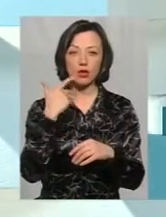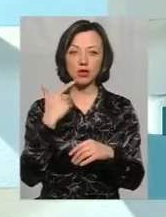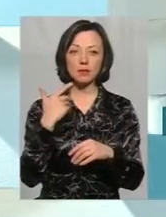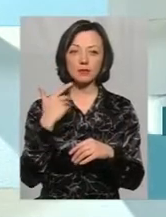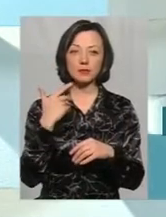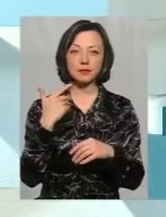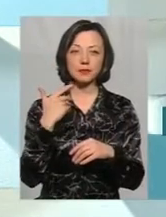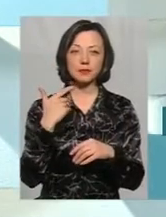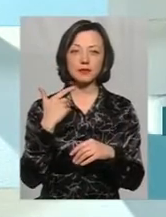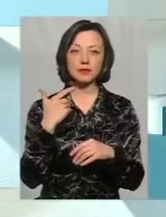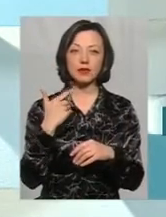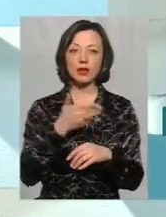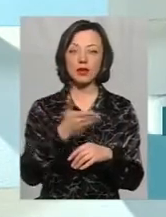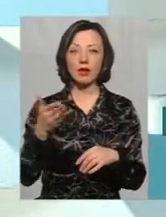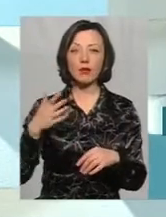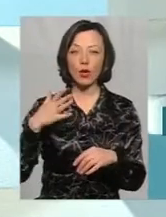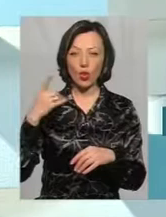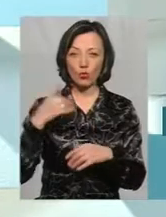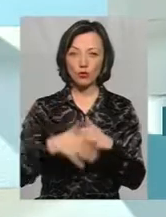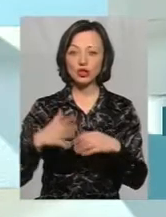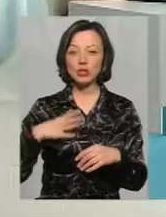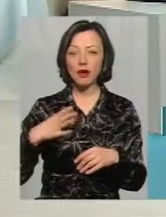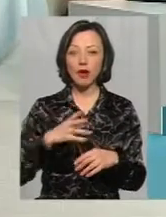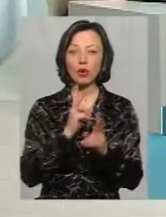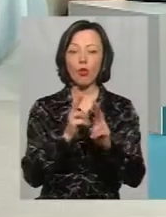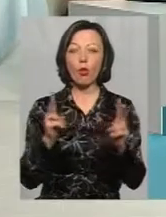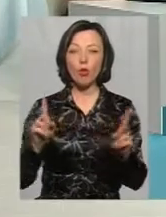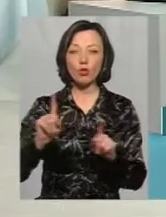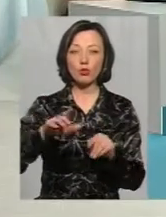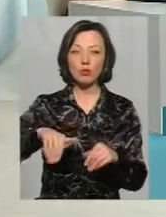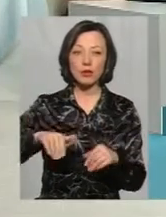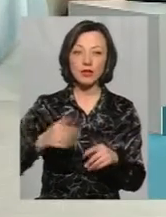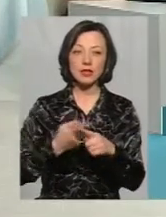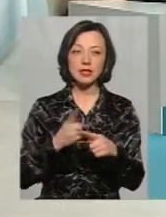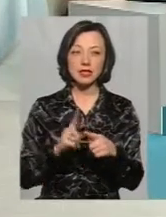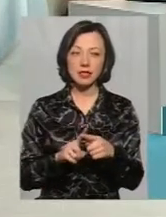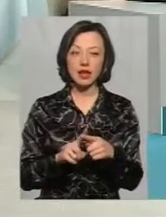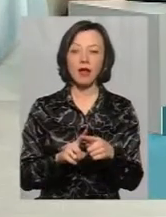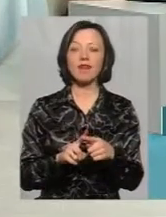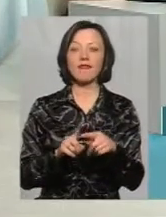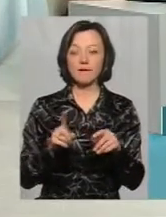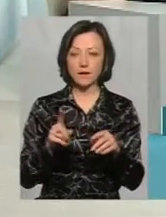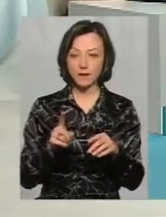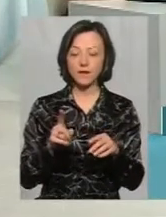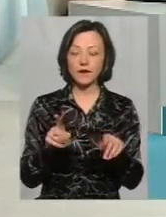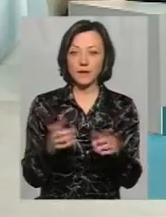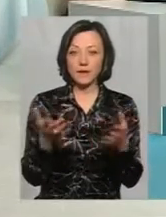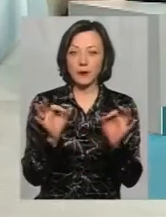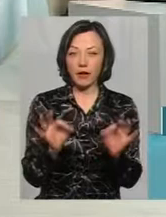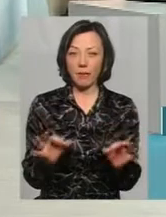мене поправити. Але самі розумієте, чекати когось, щоб потім... Це в теорії правильно, тобто треба